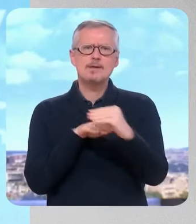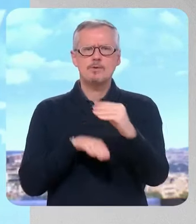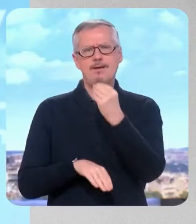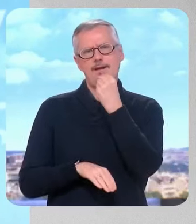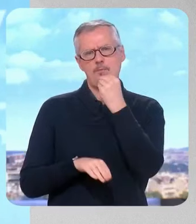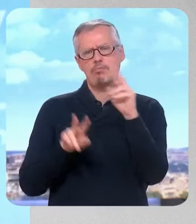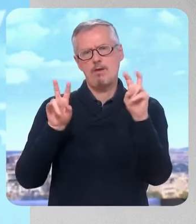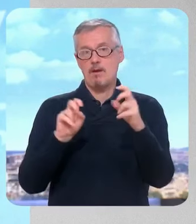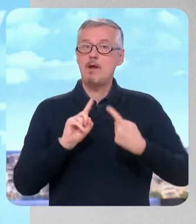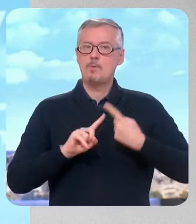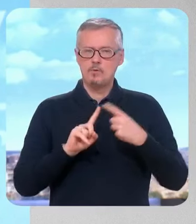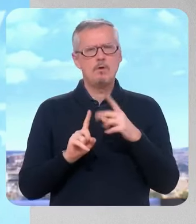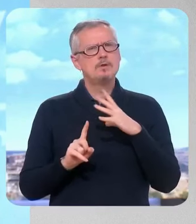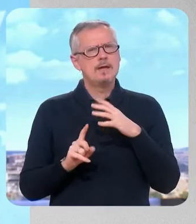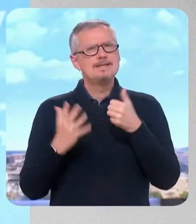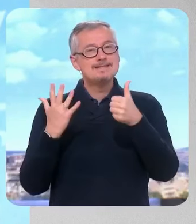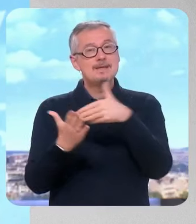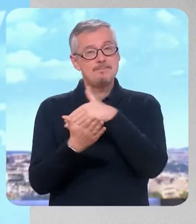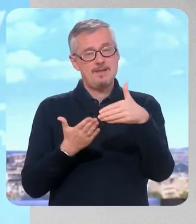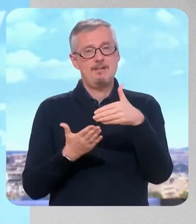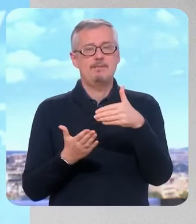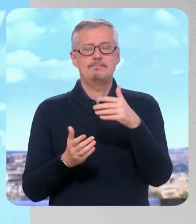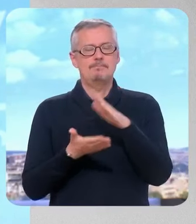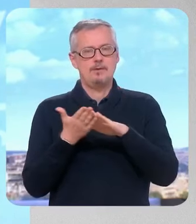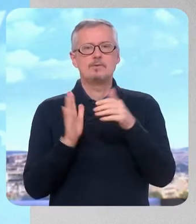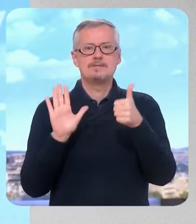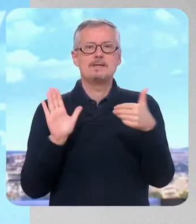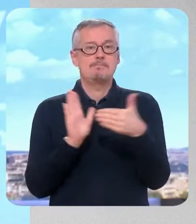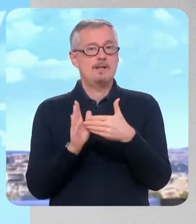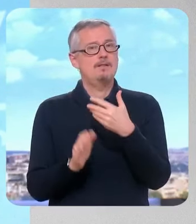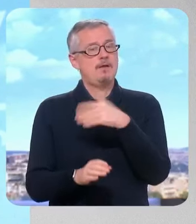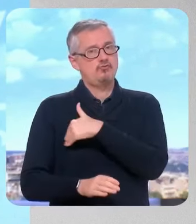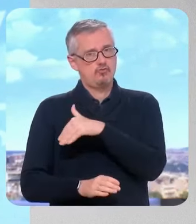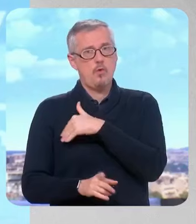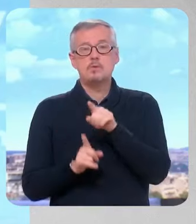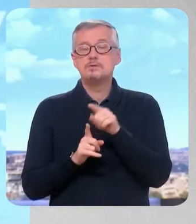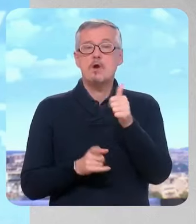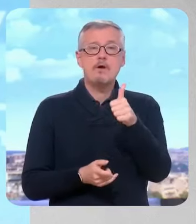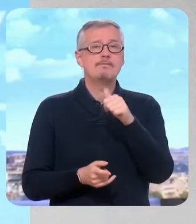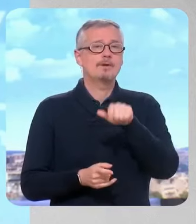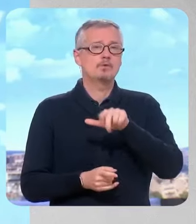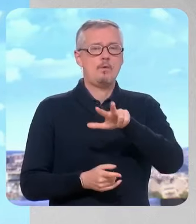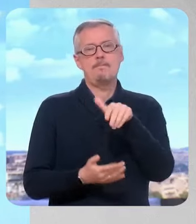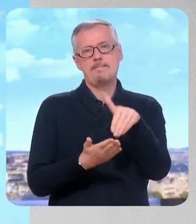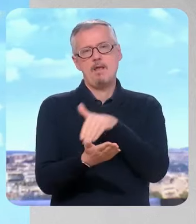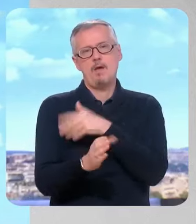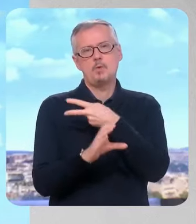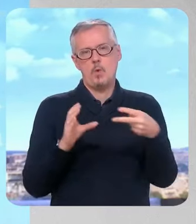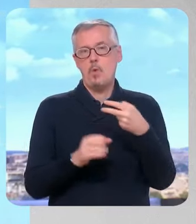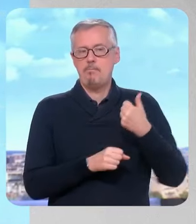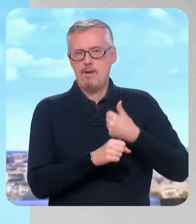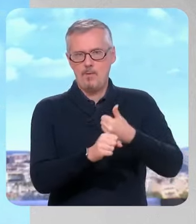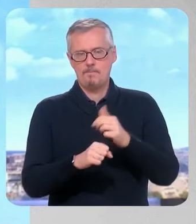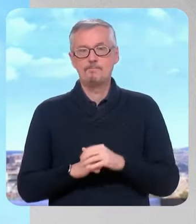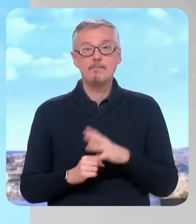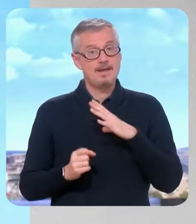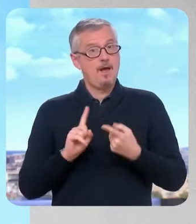quand même que c'est près de 6000 agents, 1,5 milliard d'euros chaque année qui sont consacrés à la sécurité sanitaire. donc dans le moment olympique qui va être aussi un moment de mise